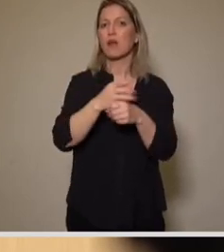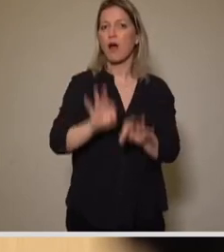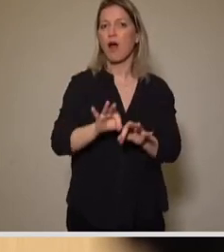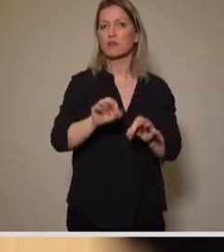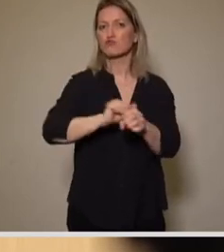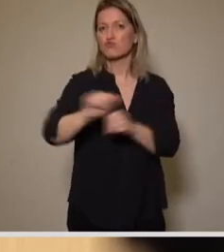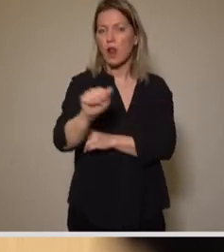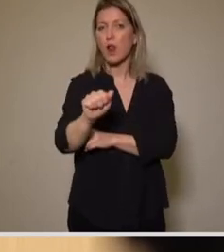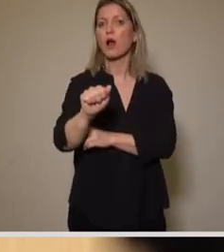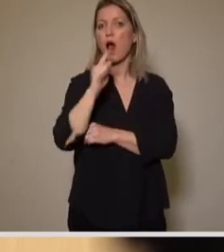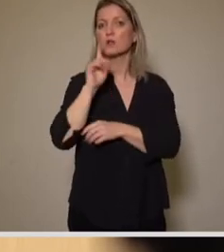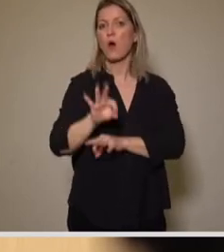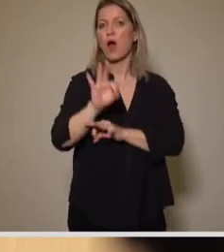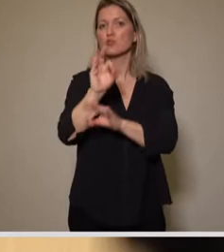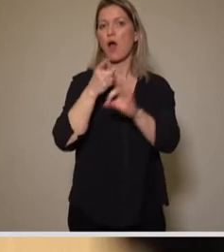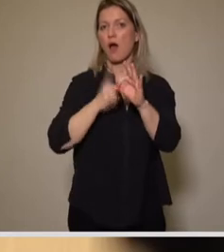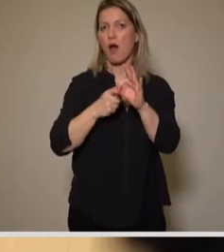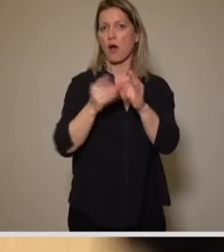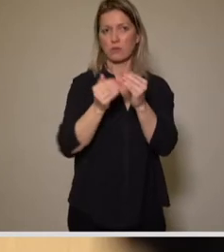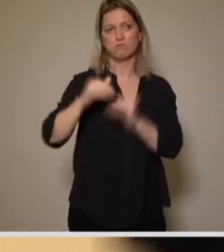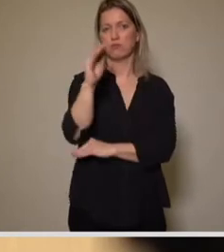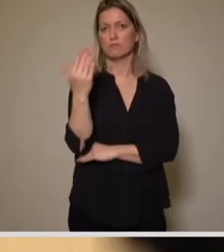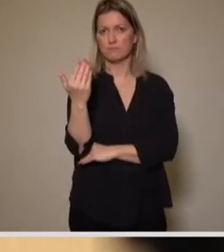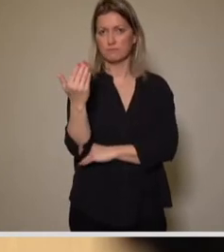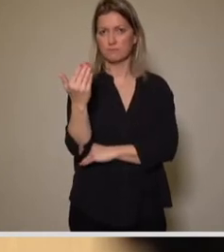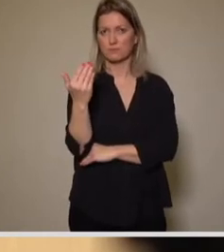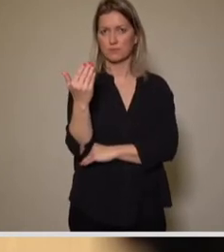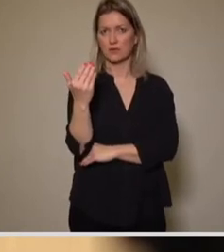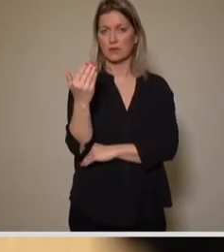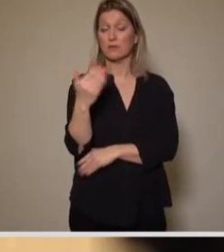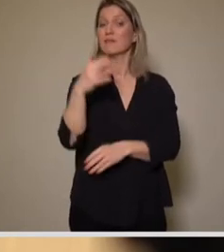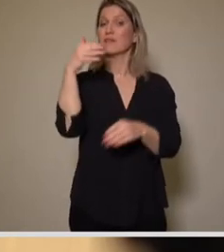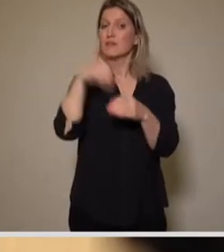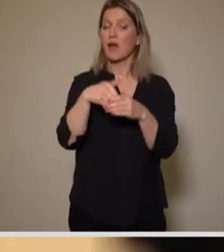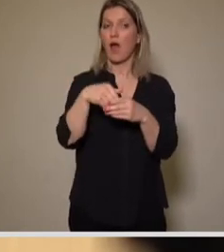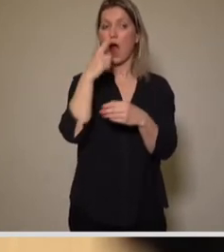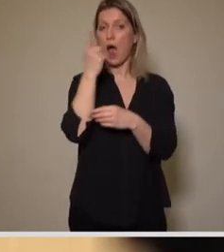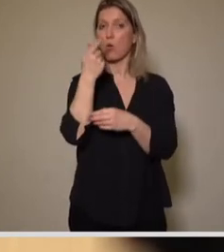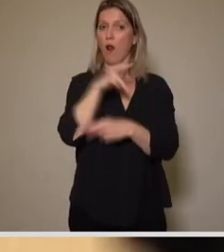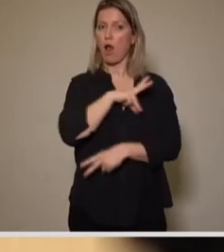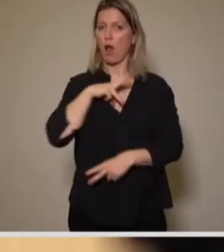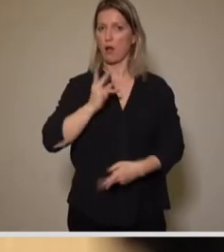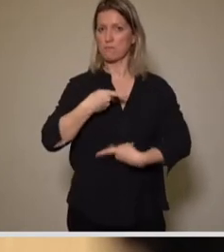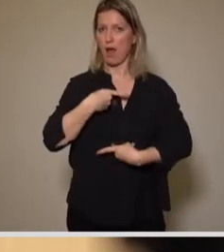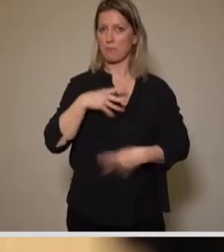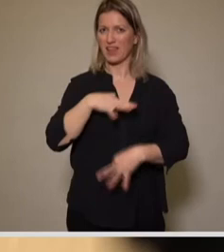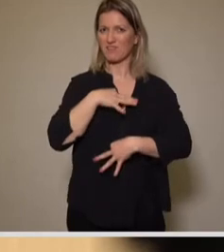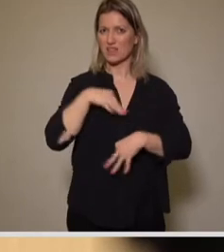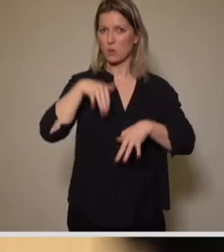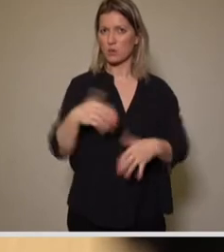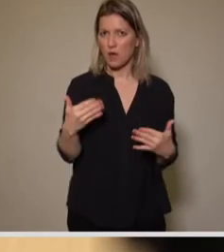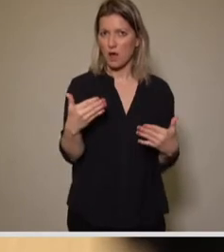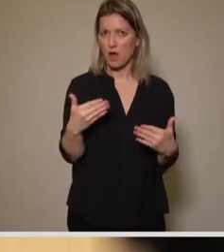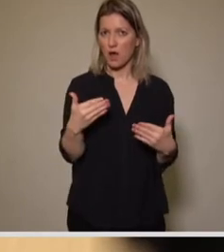Ansteckungsrate mit einer zudem noch längeren Infektiosität und vermutlich auch einer